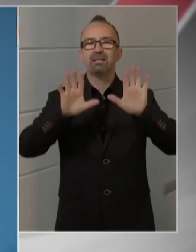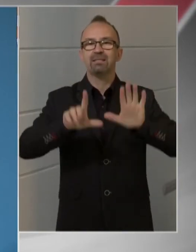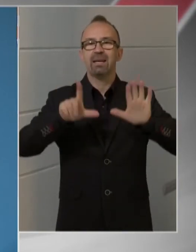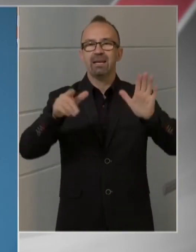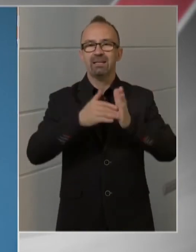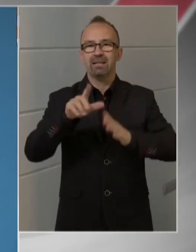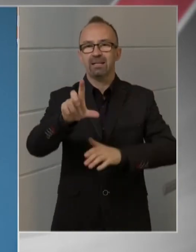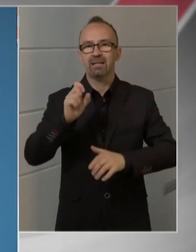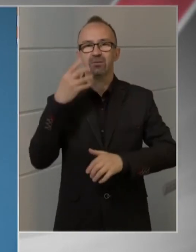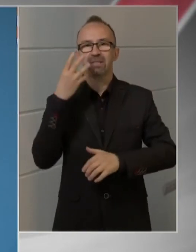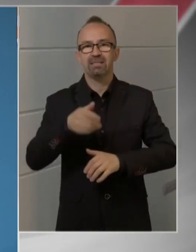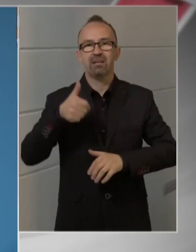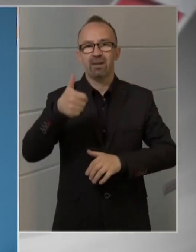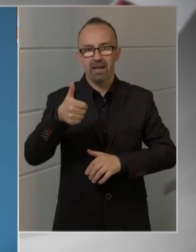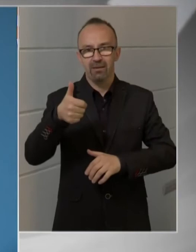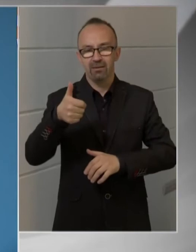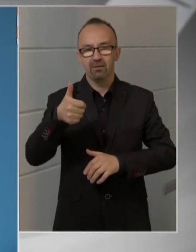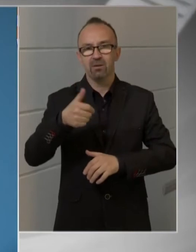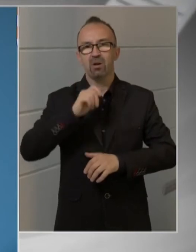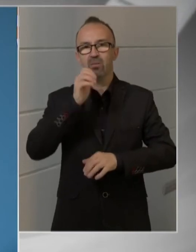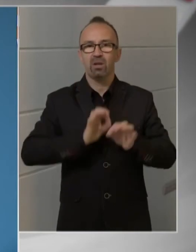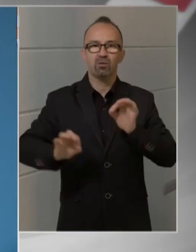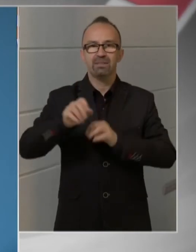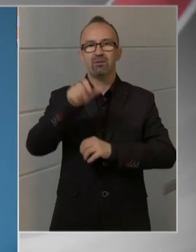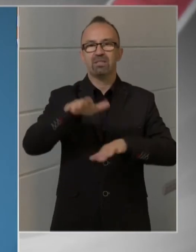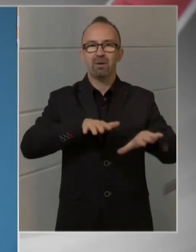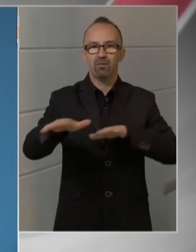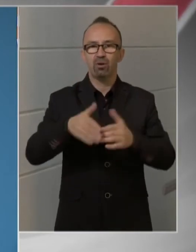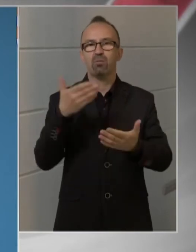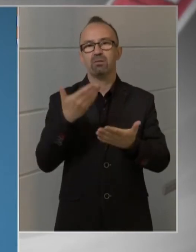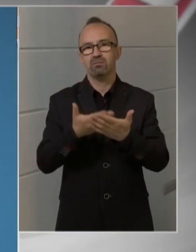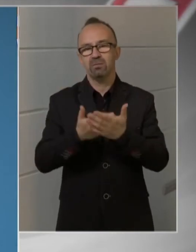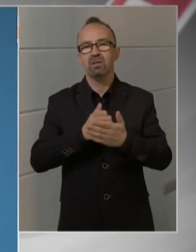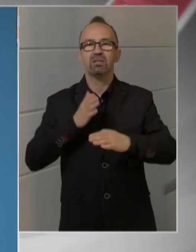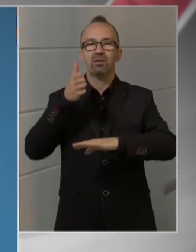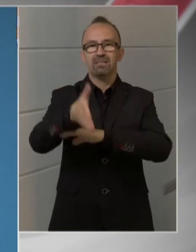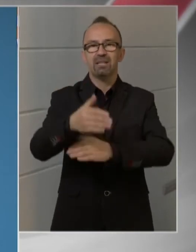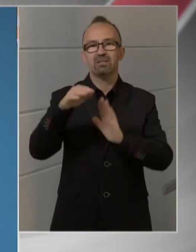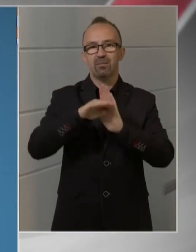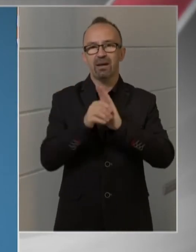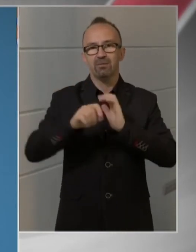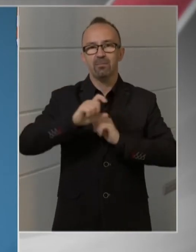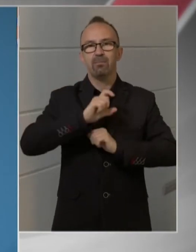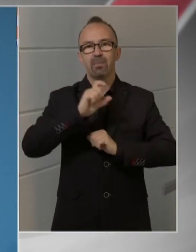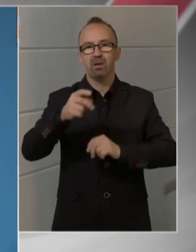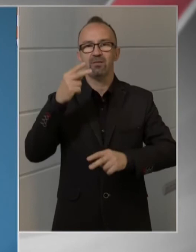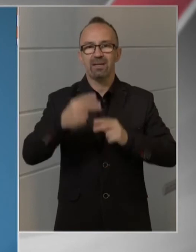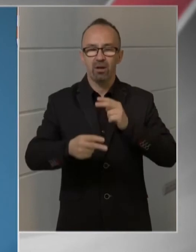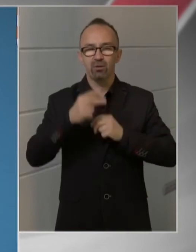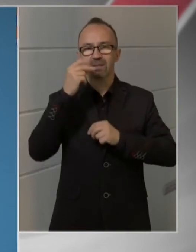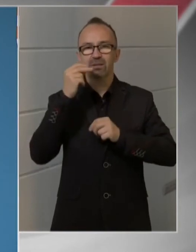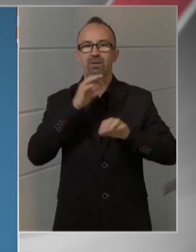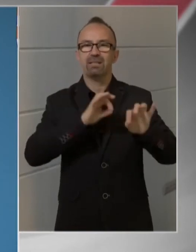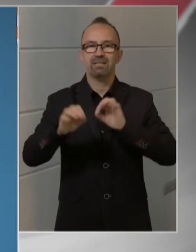.241-re emelkedett a Magyarországon személyforgalomban történő tranzitálási szabályok megszegése miatt végrehajtott